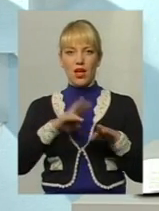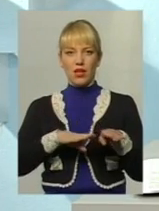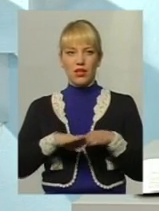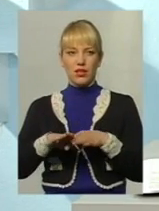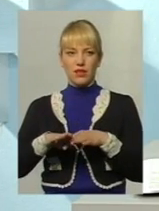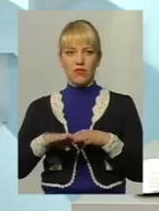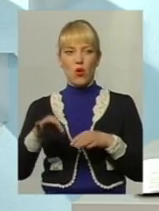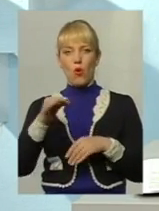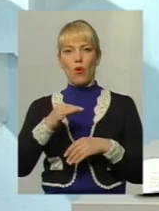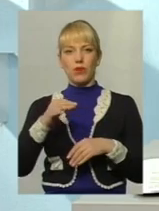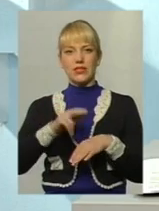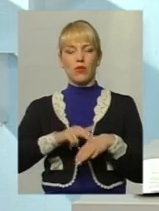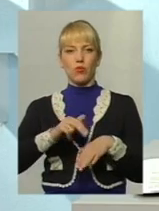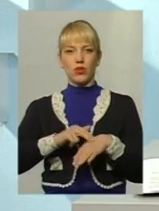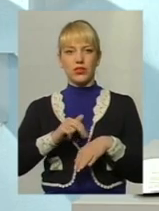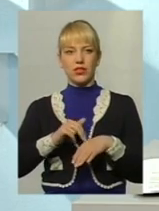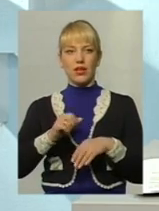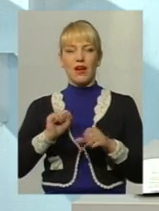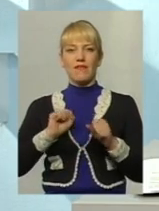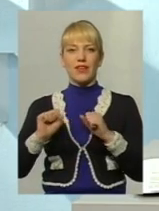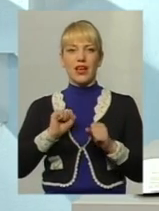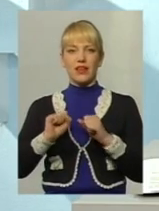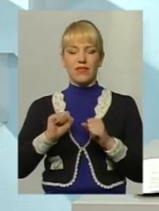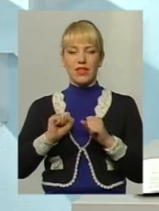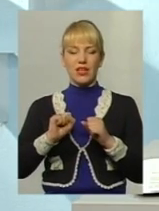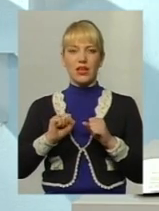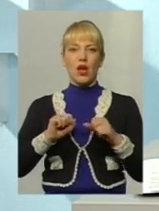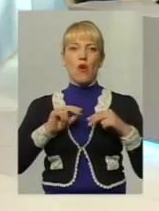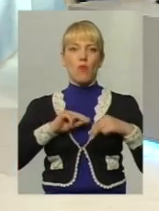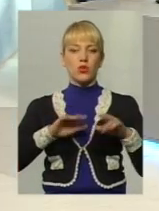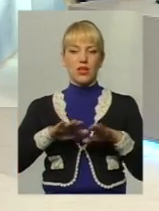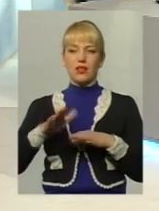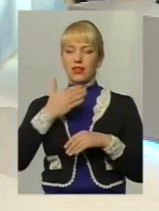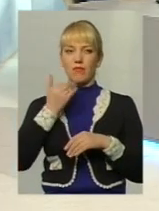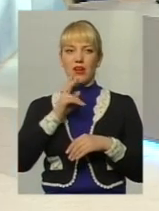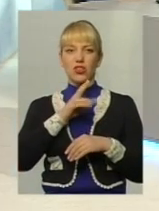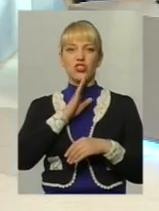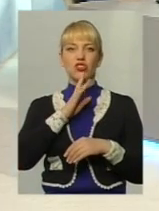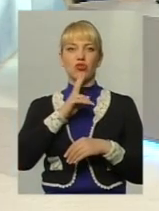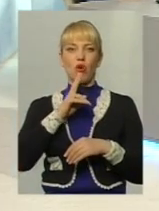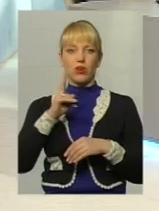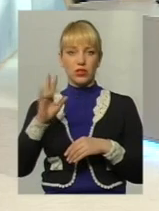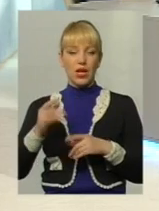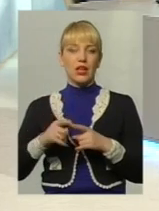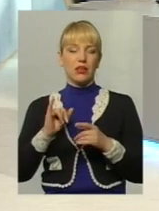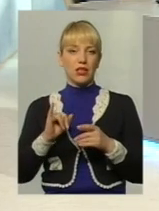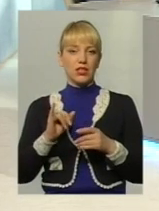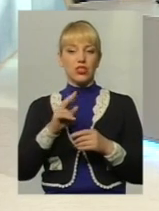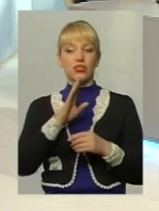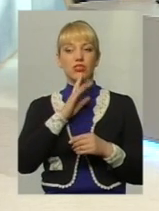обласної поліції в керівних посадах нема жінок. Хоча хотілося б їх бачити, жінка,